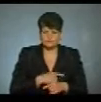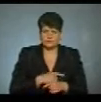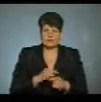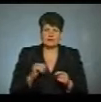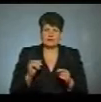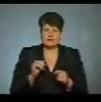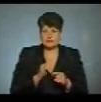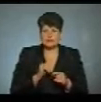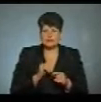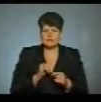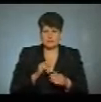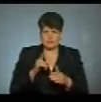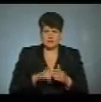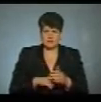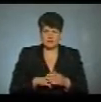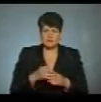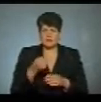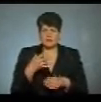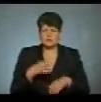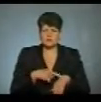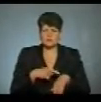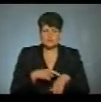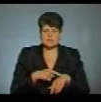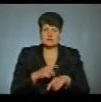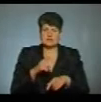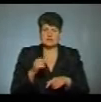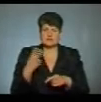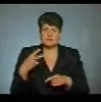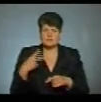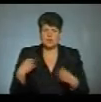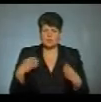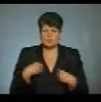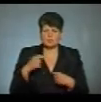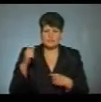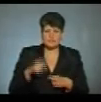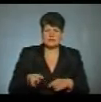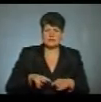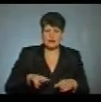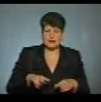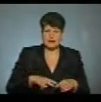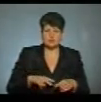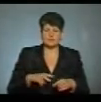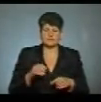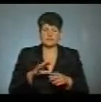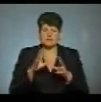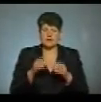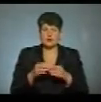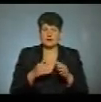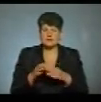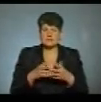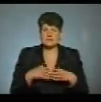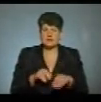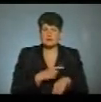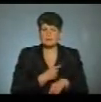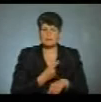надійний». О 15-й годині за 20-ма захисними костюмами приїхав директор амбулаторії загальної практики сімейної